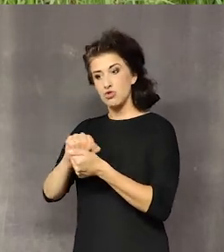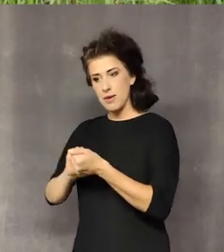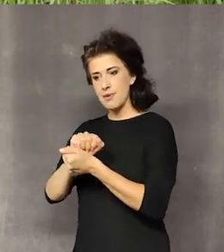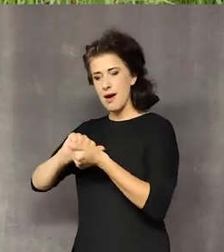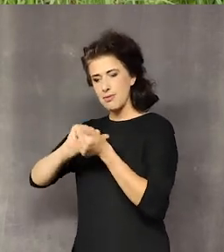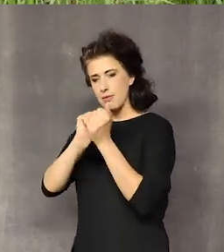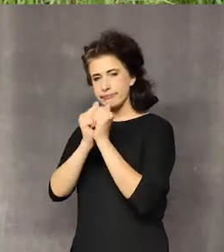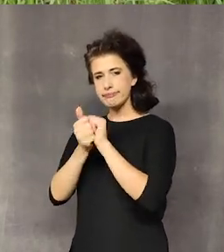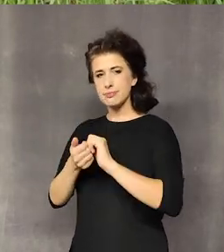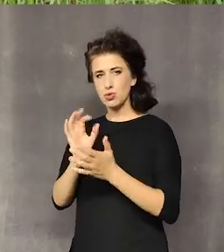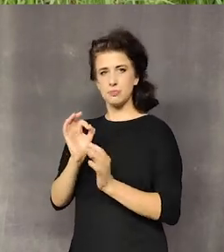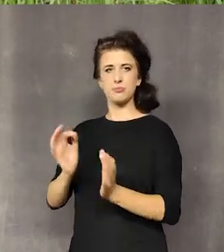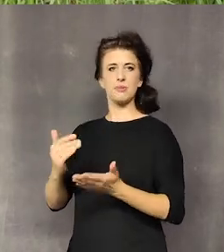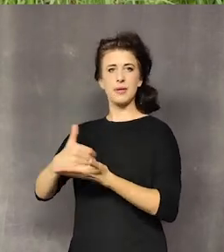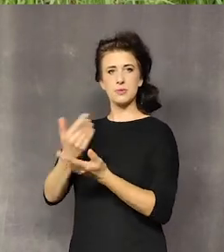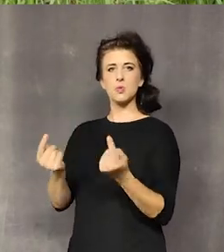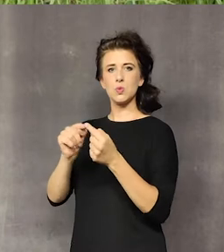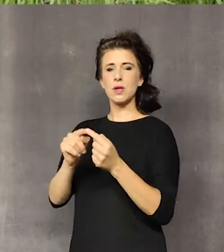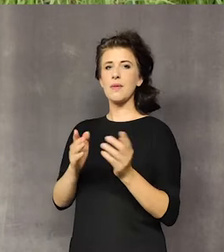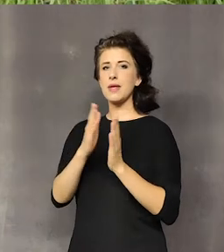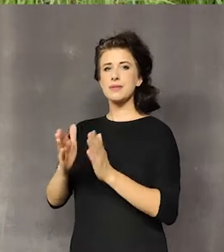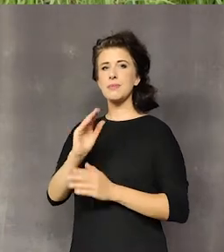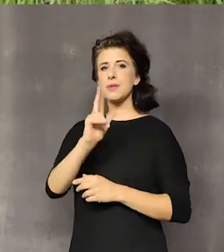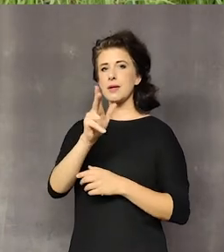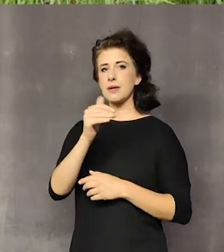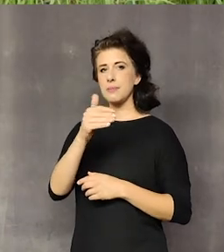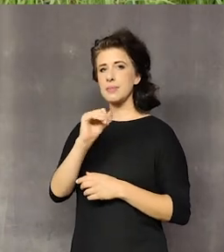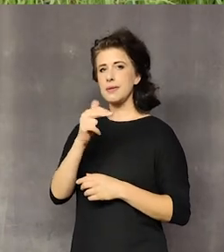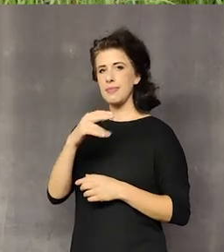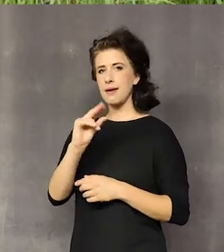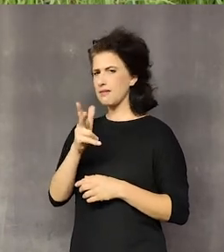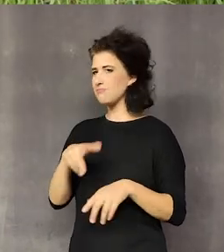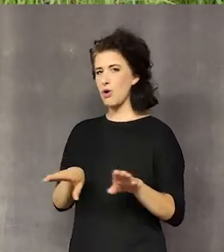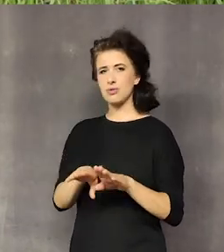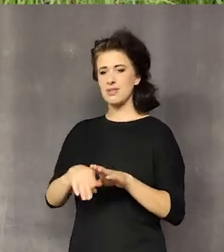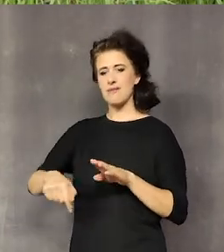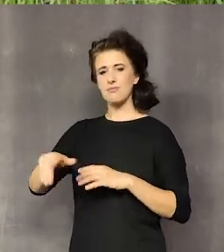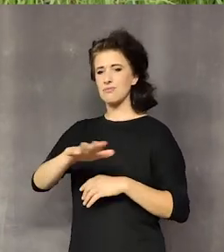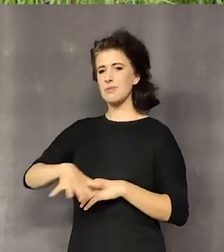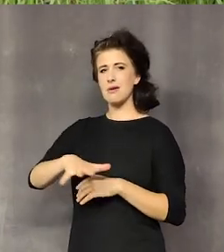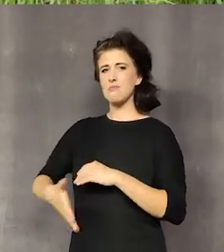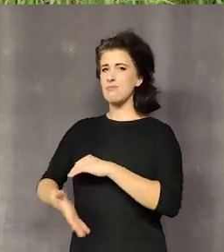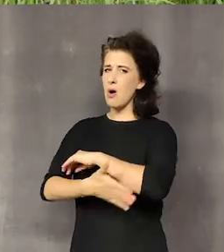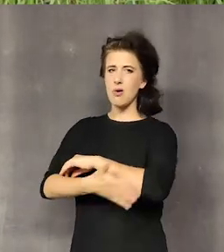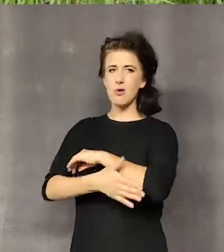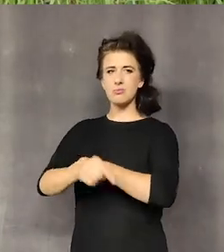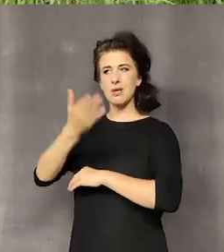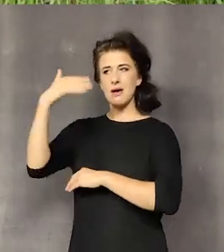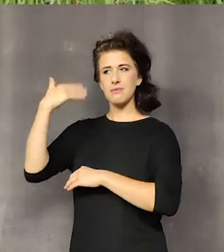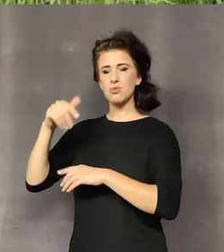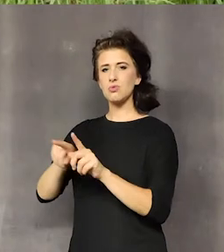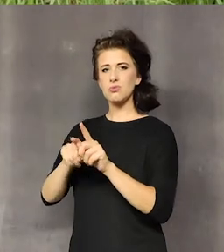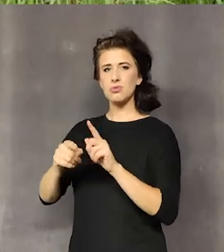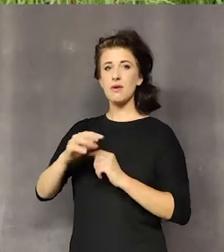materii. I jeszcze jedna roślina. Kminek. Kminek na tych terenach to jest podstawą. Zresztą podstawą tu żywienia to było kiedyś